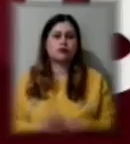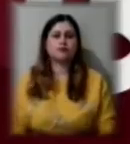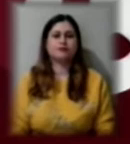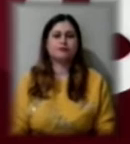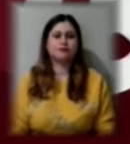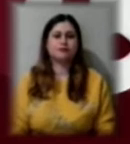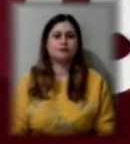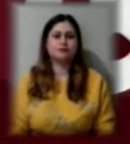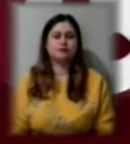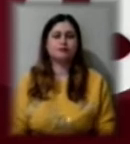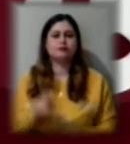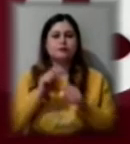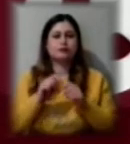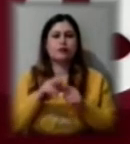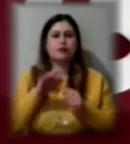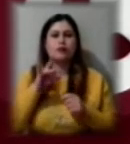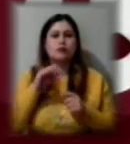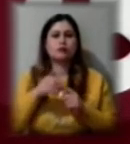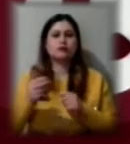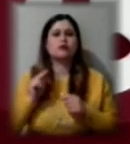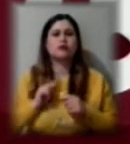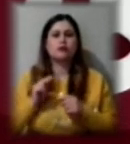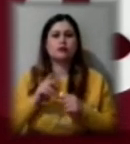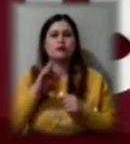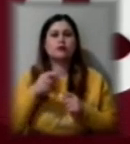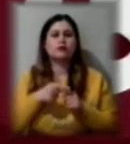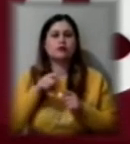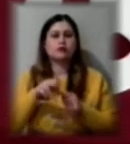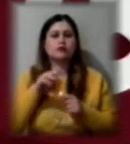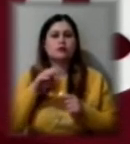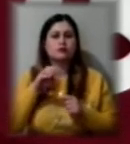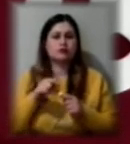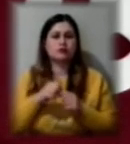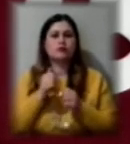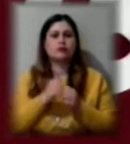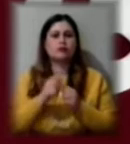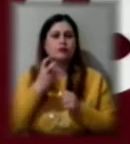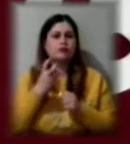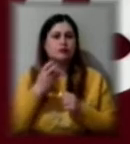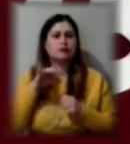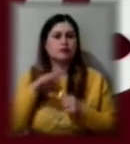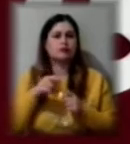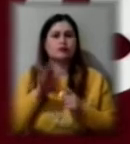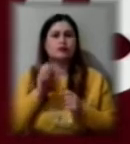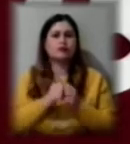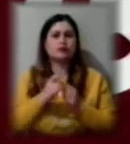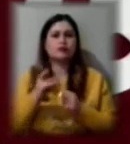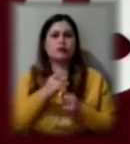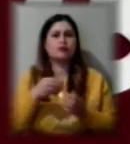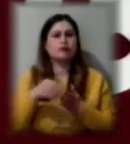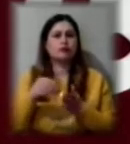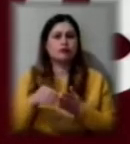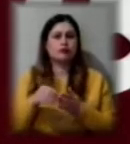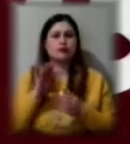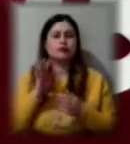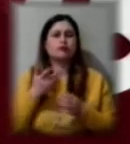Перевіряємо коректність її роботи, цих і по 200 тестів буде кожен район закуповувати. В області буде